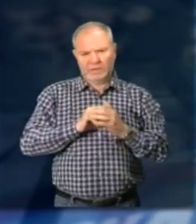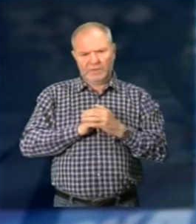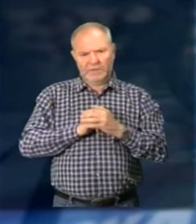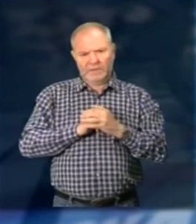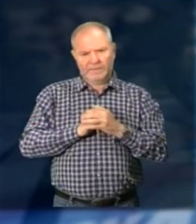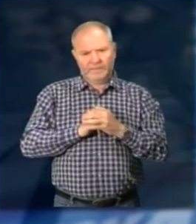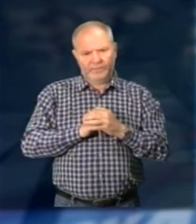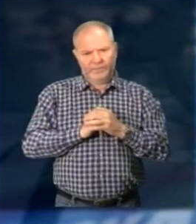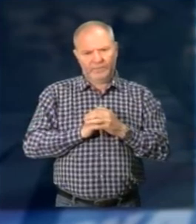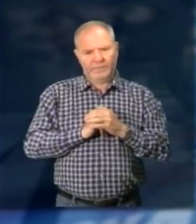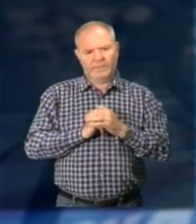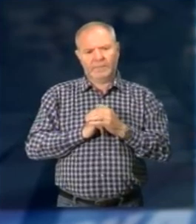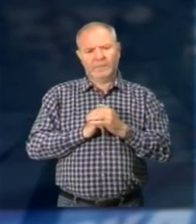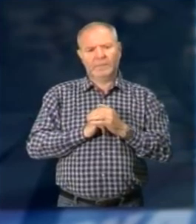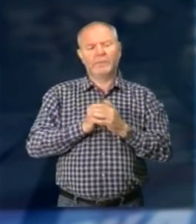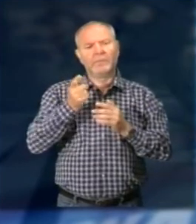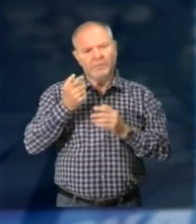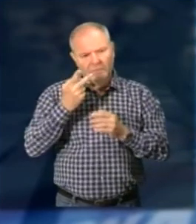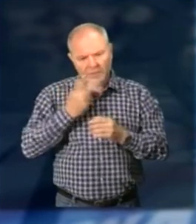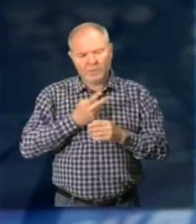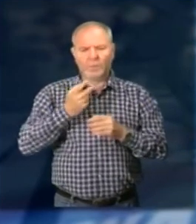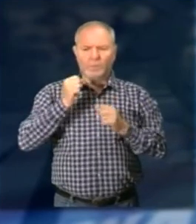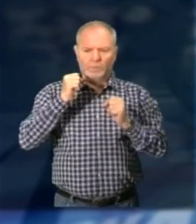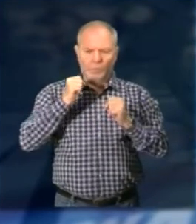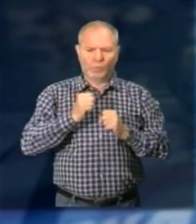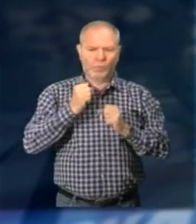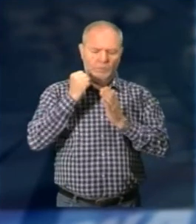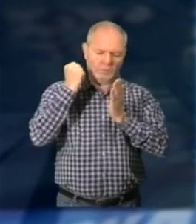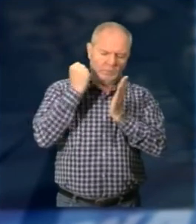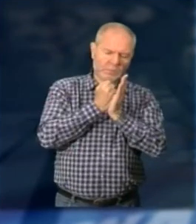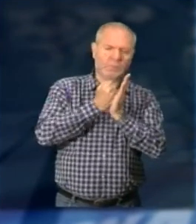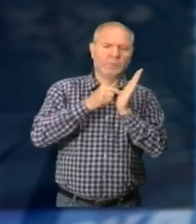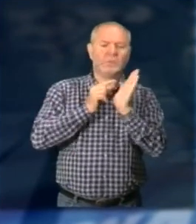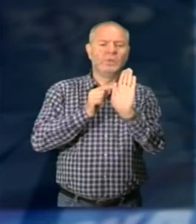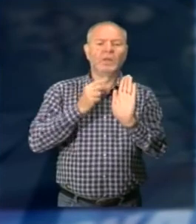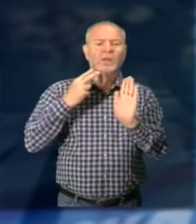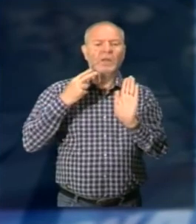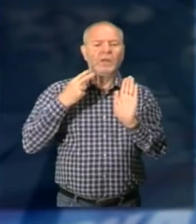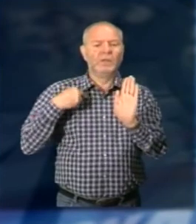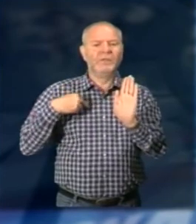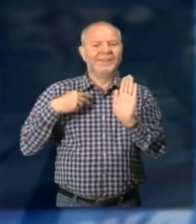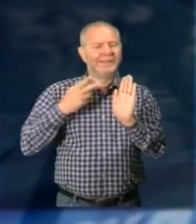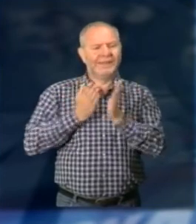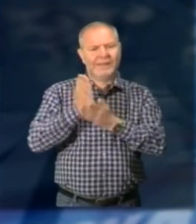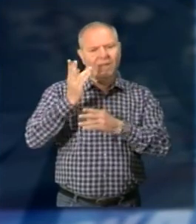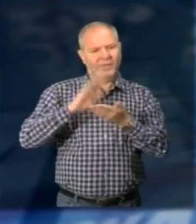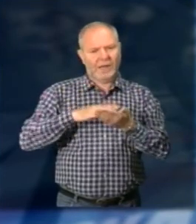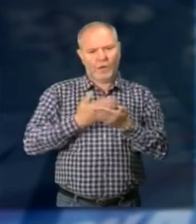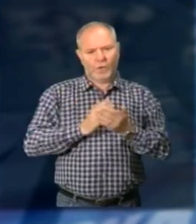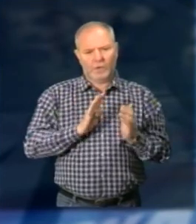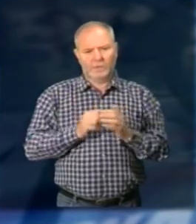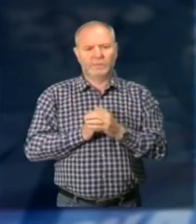l'uso del defibrillatore Avranno quindi un brevetto valido per tutta la vita Il progetto provvede alla